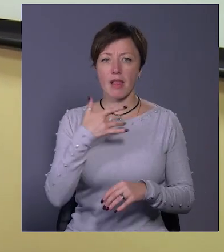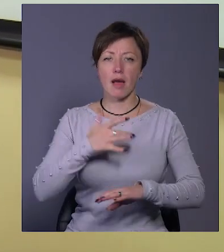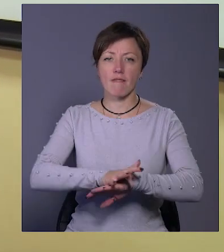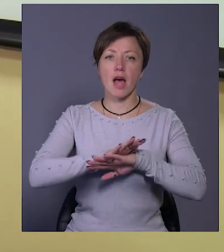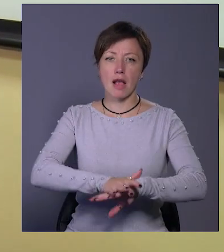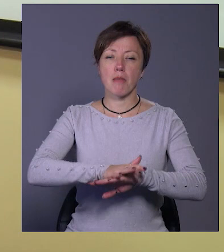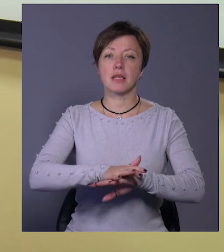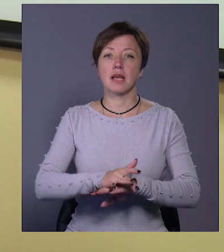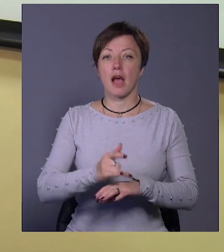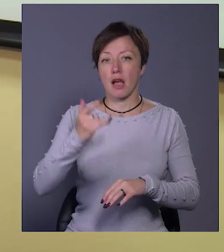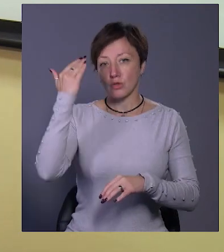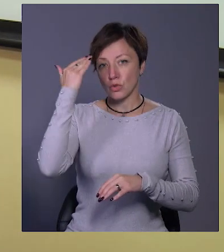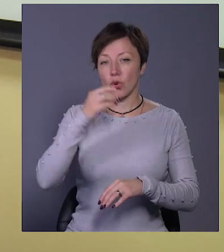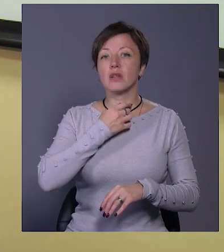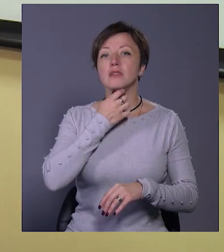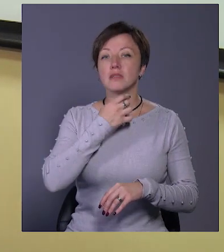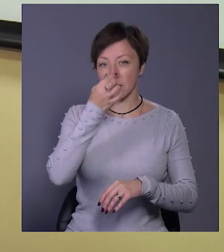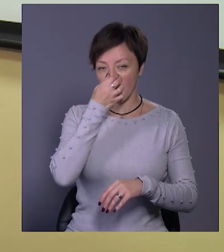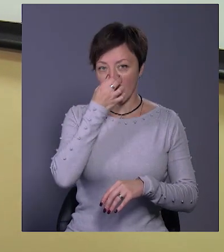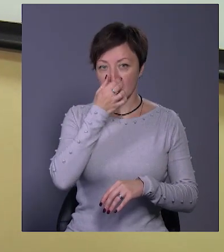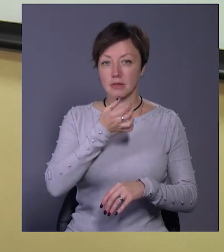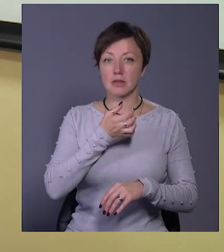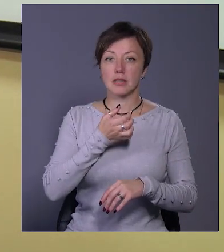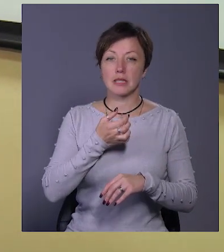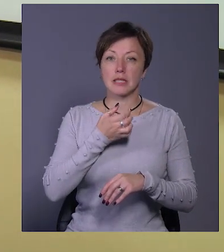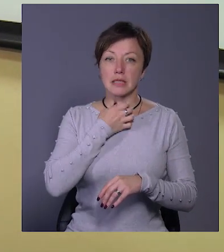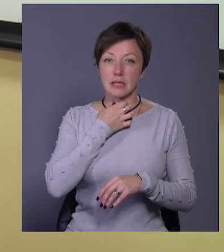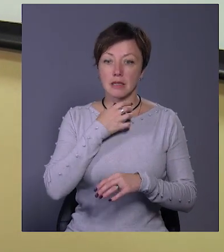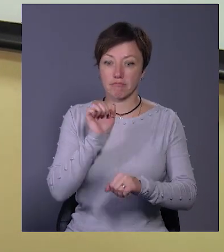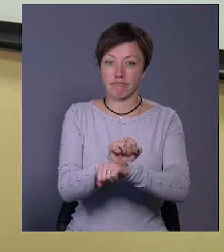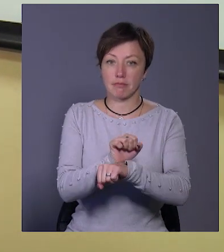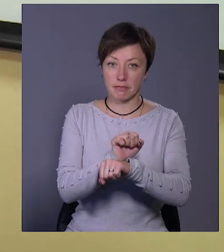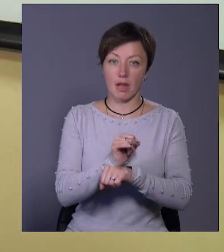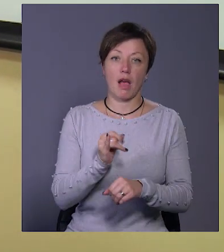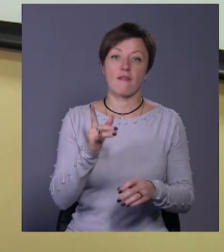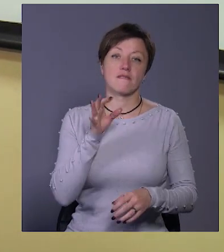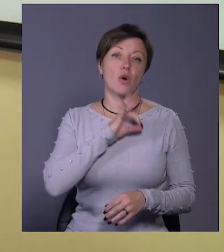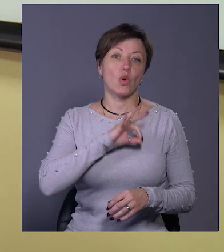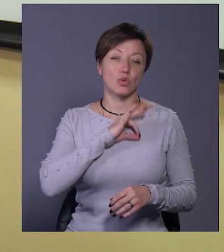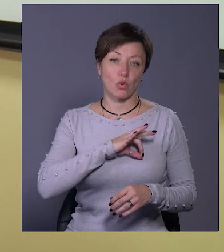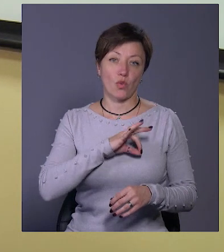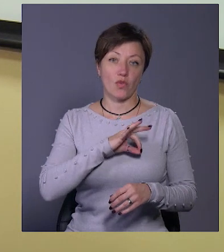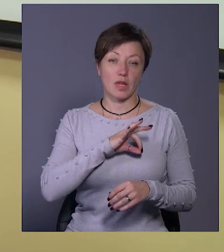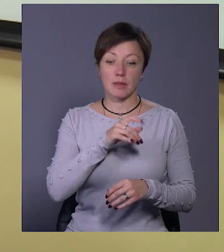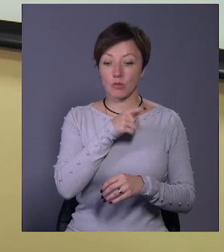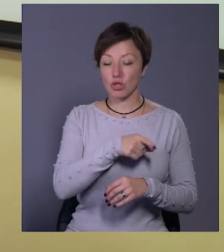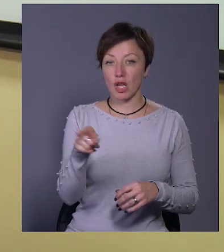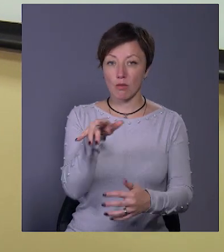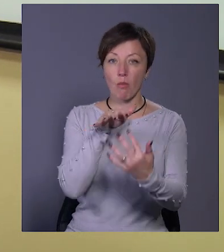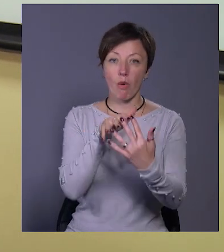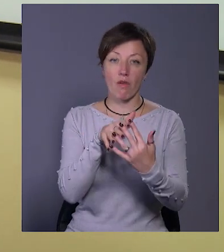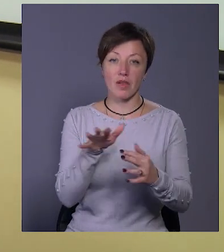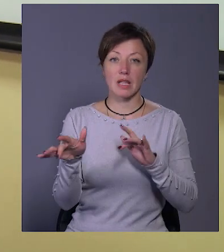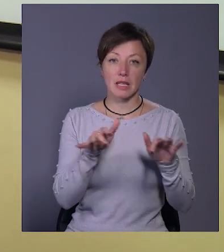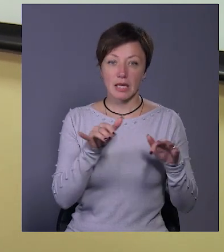реанімація, сторонні тіла верхніх дихальних шляхів. Ну, і ви знаєте ж, використовували під час бойових дій